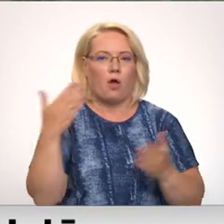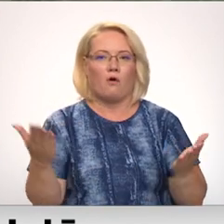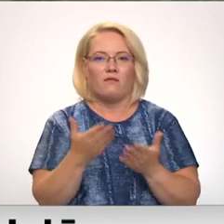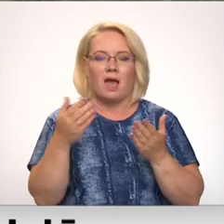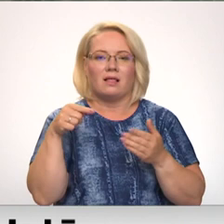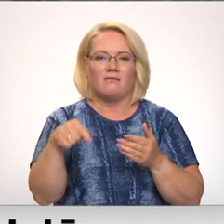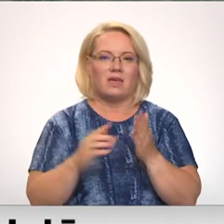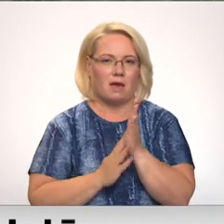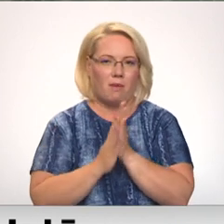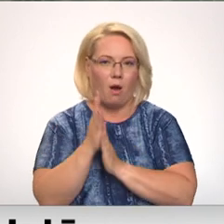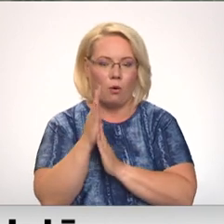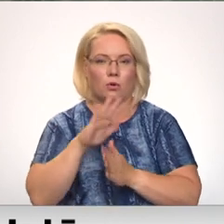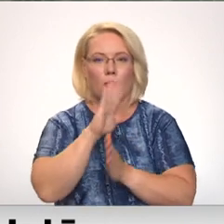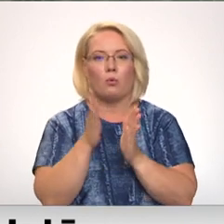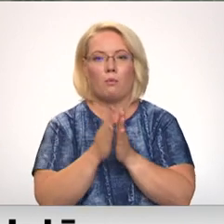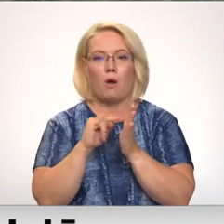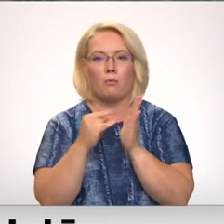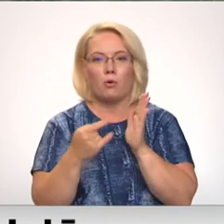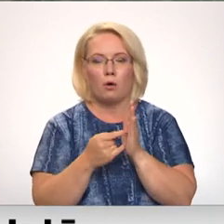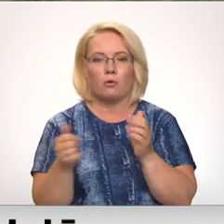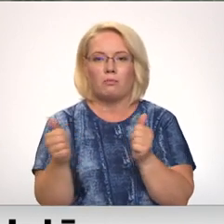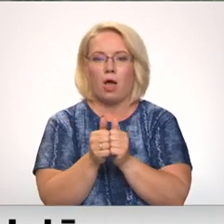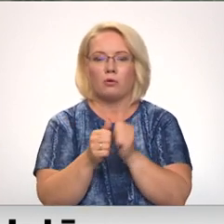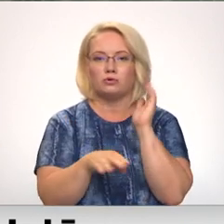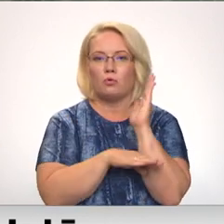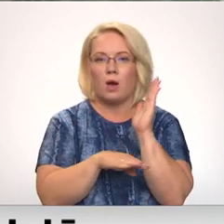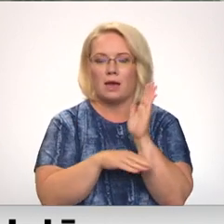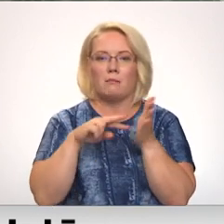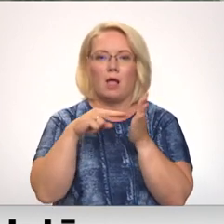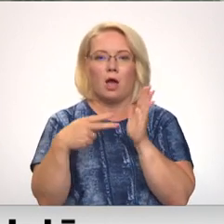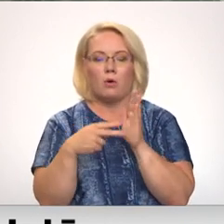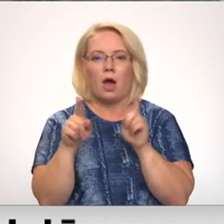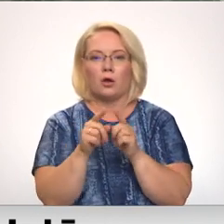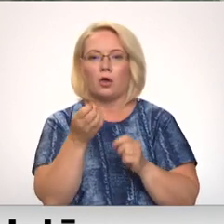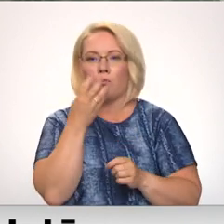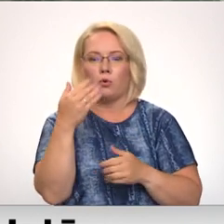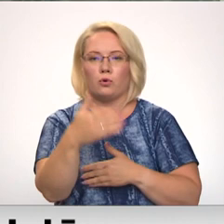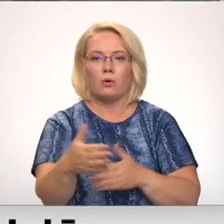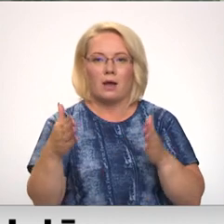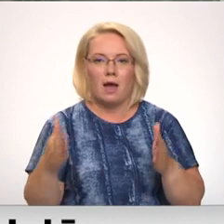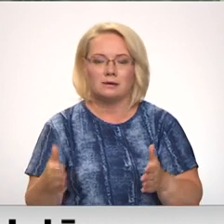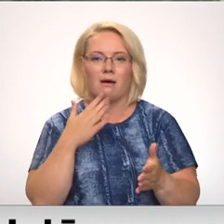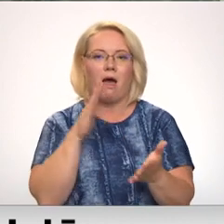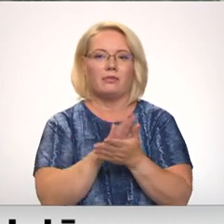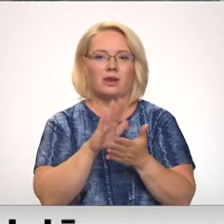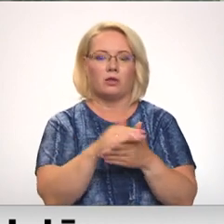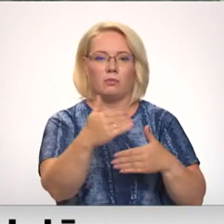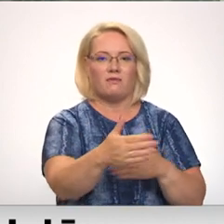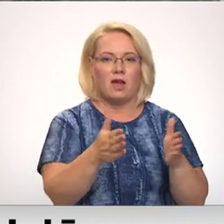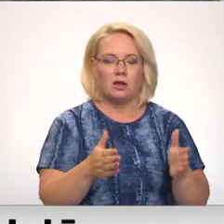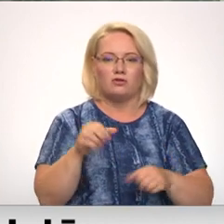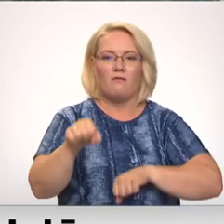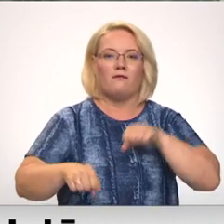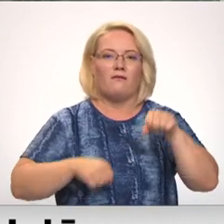ieaudzēt. Kopumā projekta, kurā līdztekstu kokiem, plānotas arī puķu kastas, atkritumi, tvērtnes un velo novietnes,